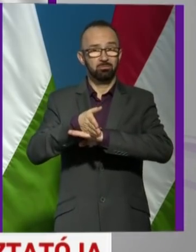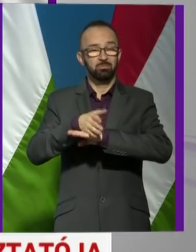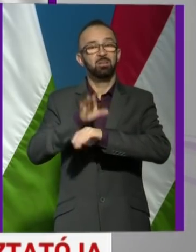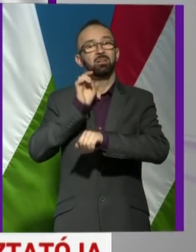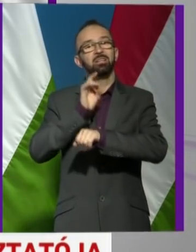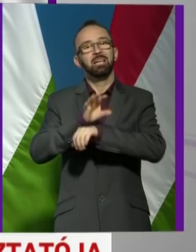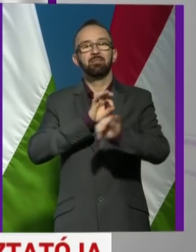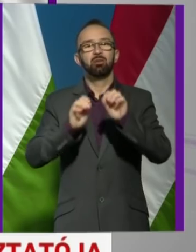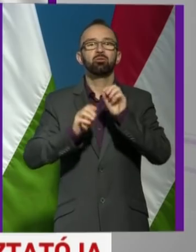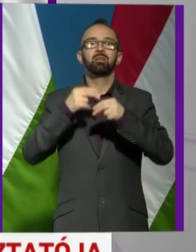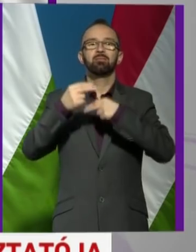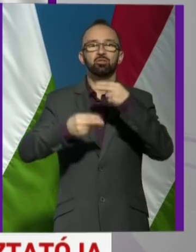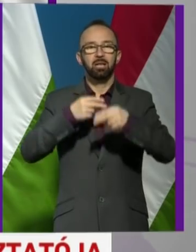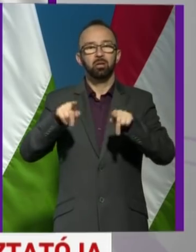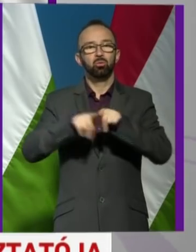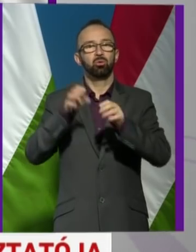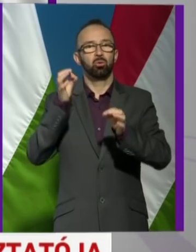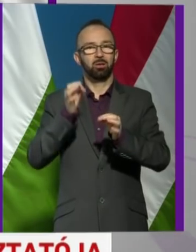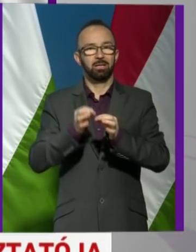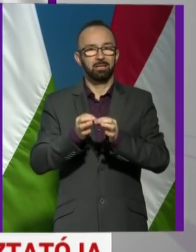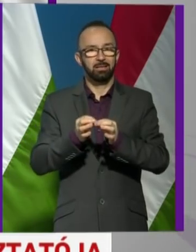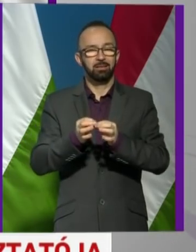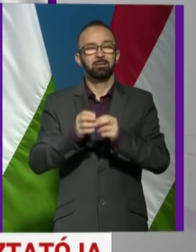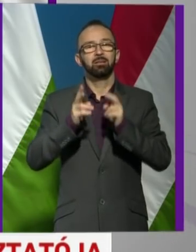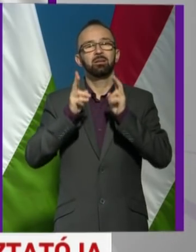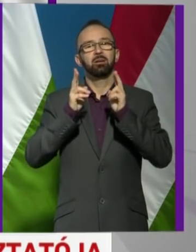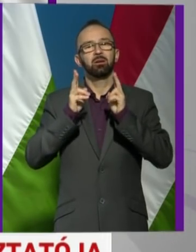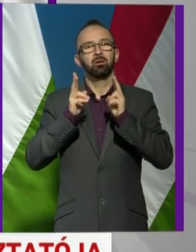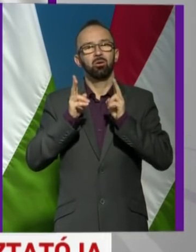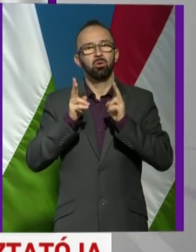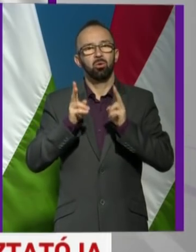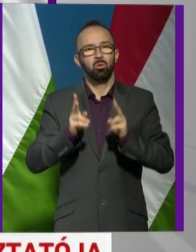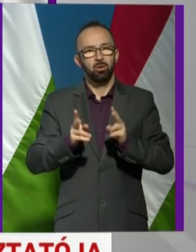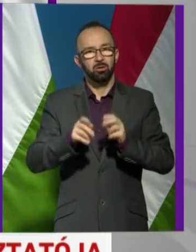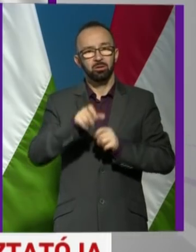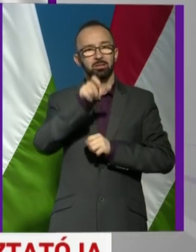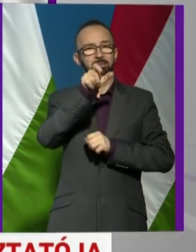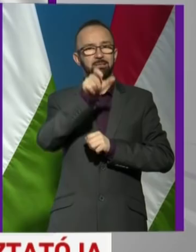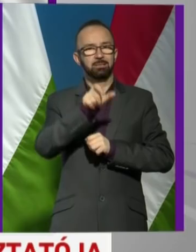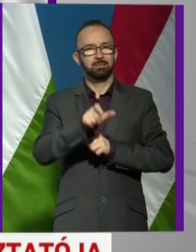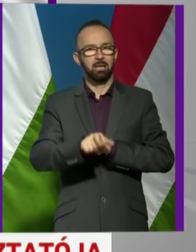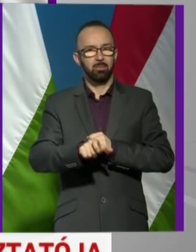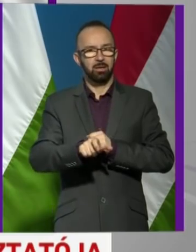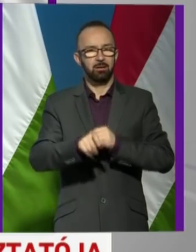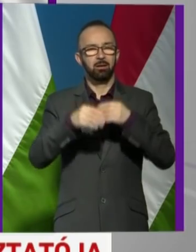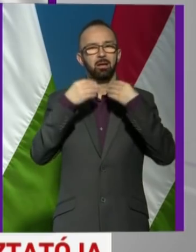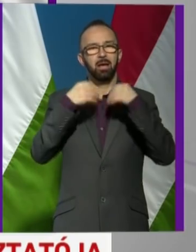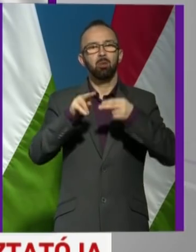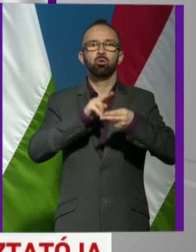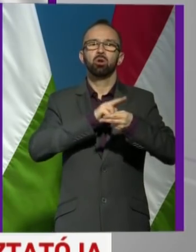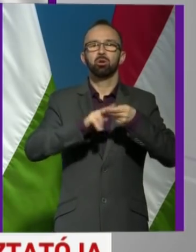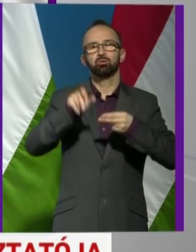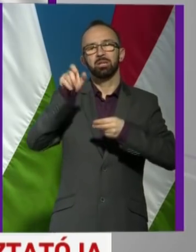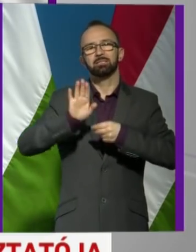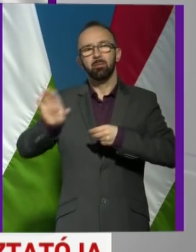járványúgyi vizsgálat az úgy zajlik, hogy az érintett személy elmondja a hatósági